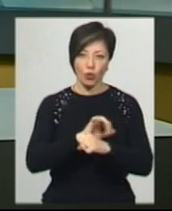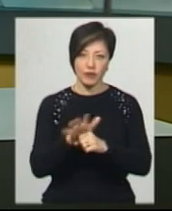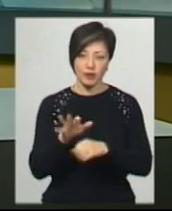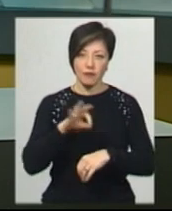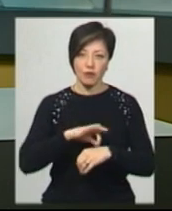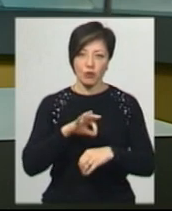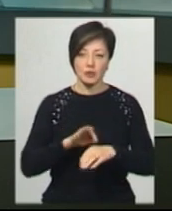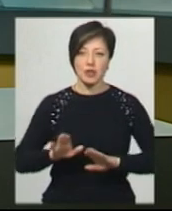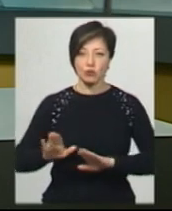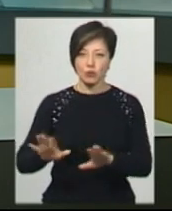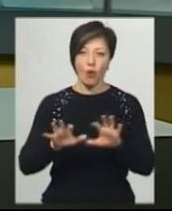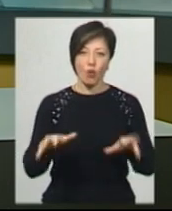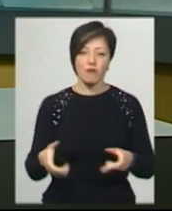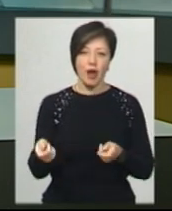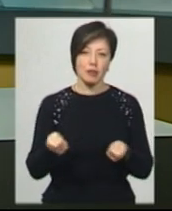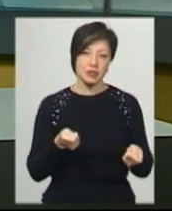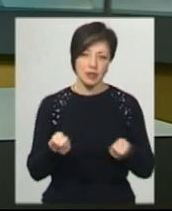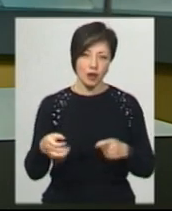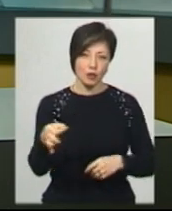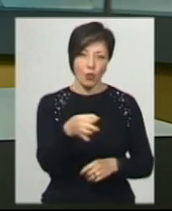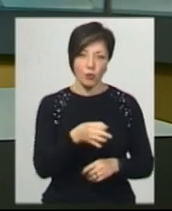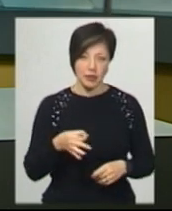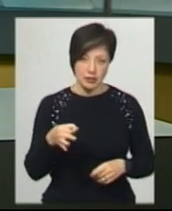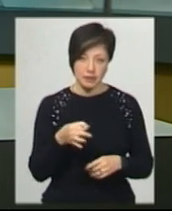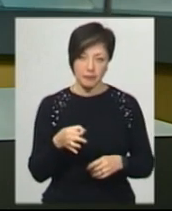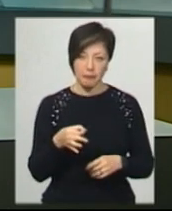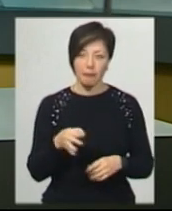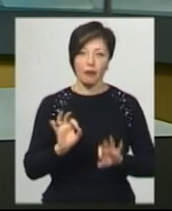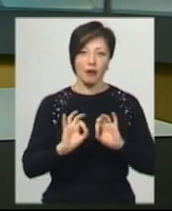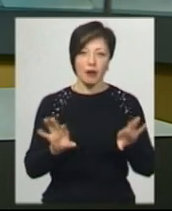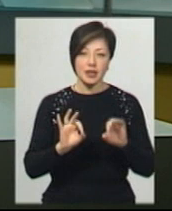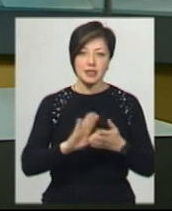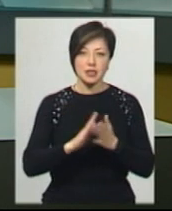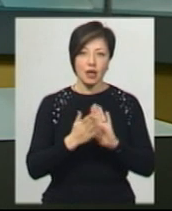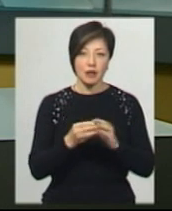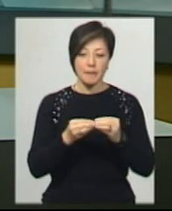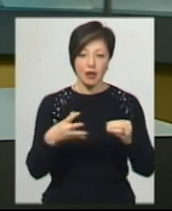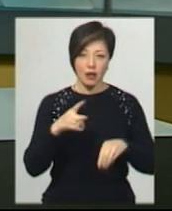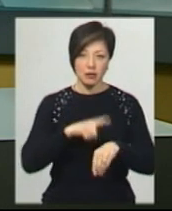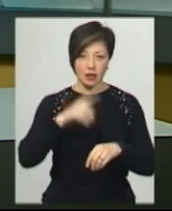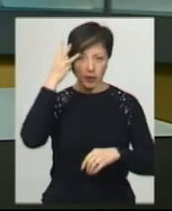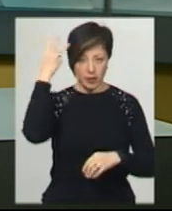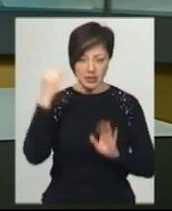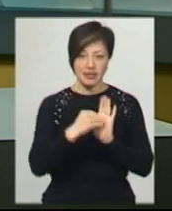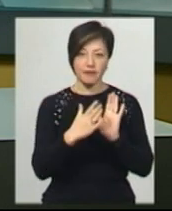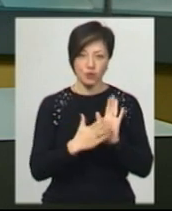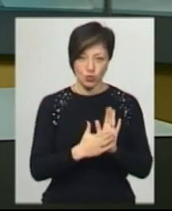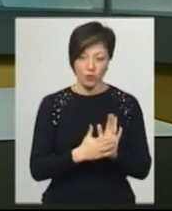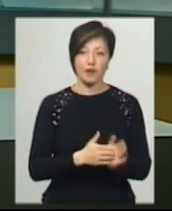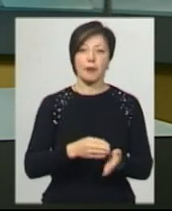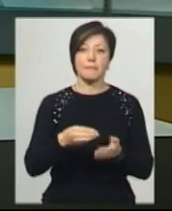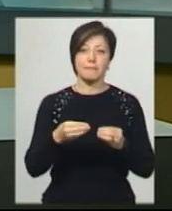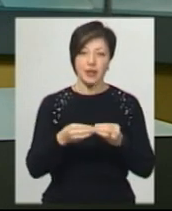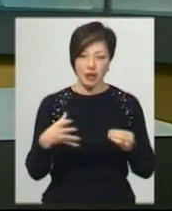заступниця голови облдержадміністрації Оксана Ситницька. За її словами, станом на 15 на Хмельниччині зафіксовано 15